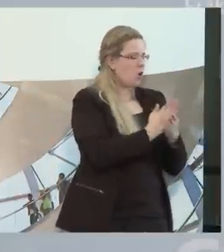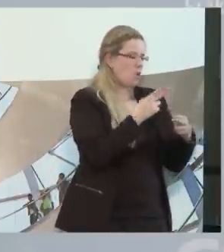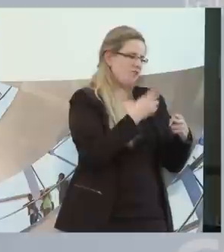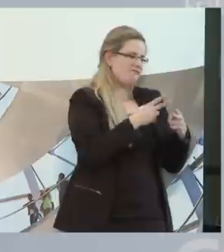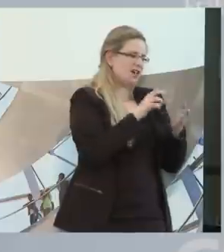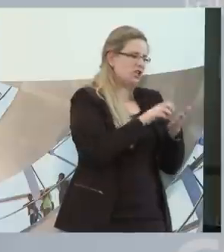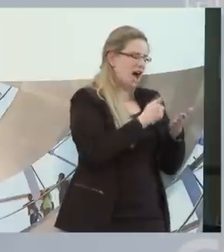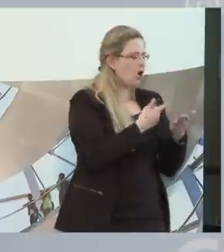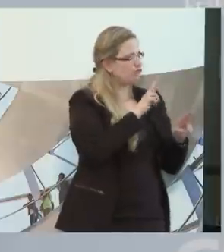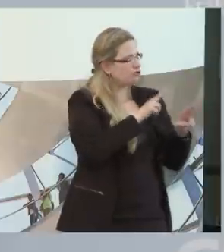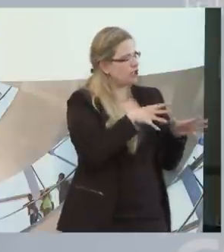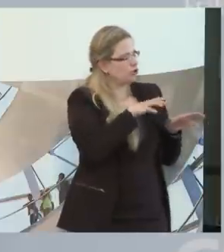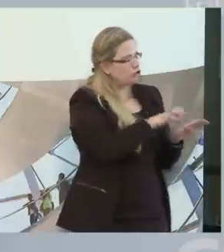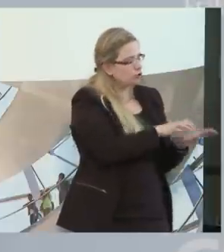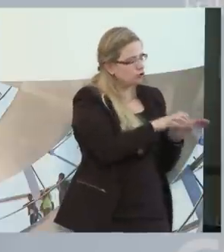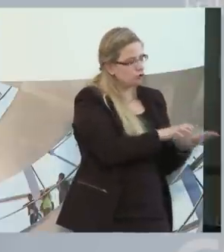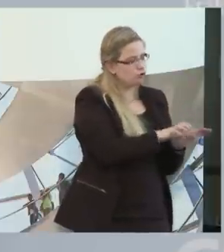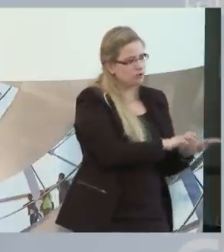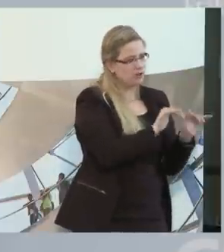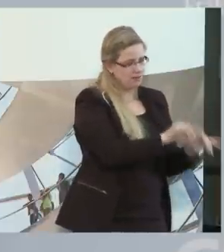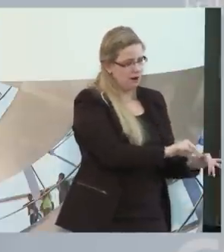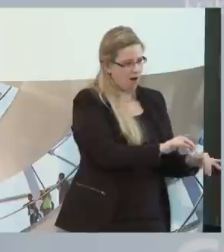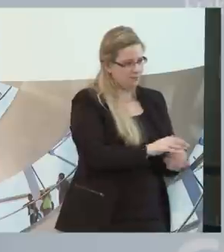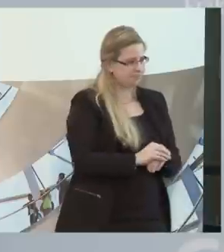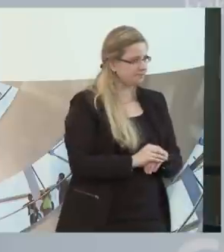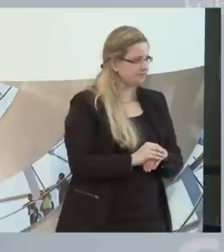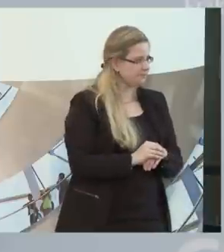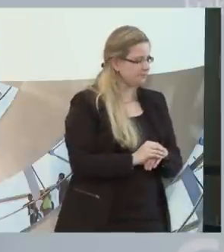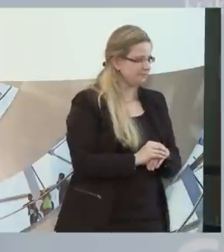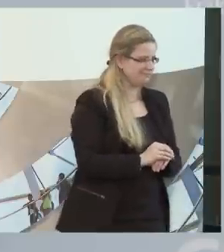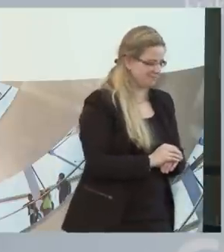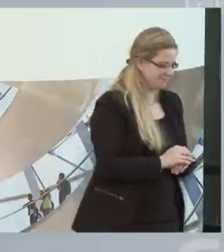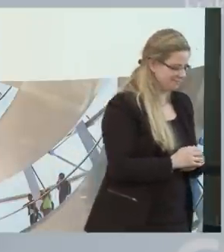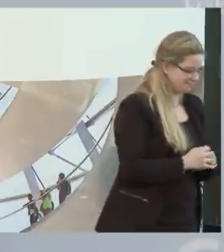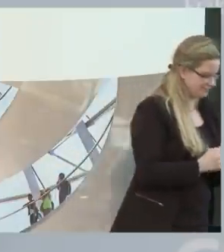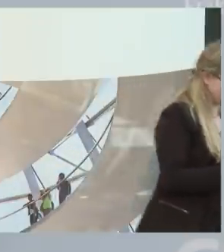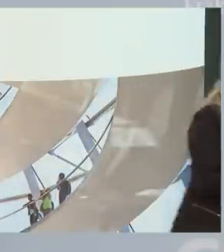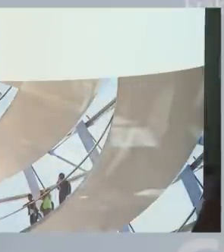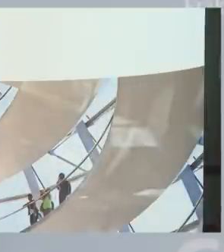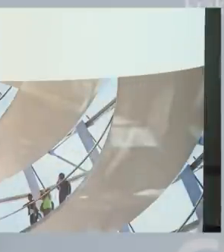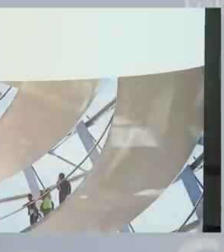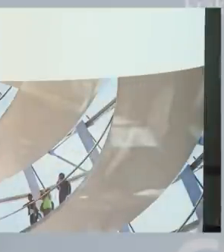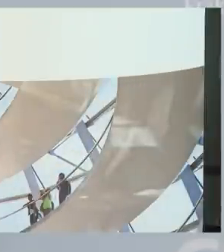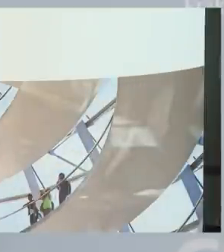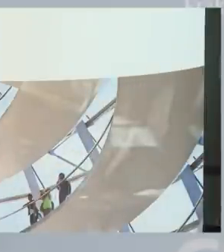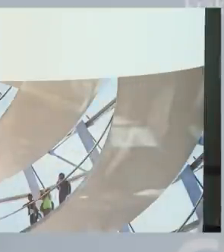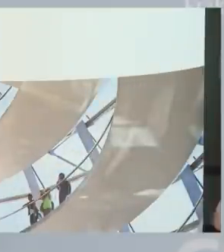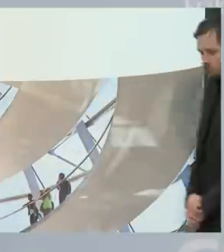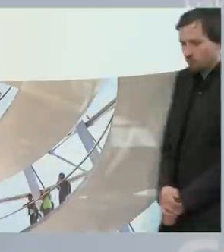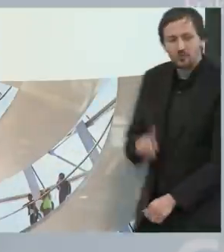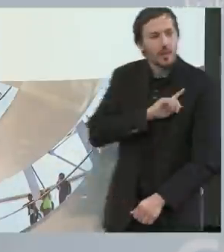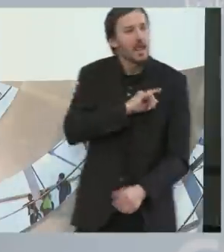die sie haben. Und lassen Sie mich zum Schluss einen letzten Gedanken sagen, der meine Auffassung von Behindertenwerkstatt sehr bestimmt hat und bis heute bestimmt.